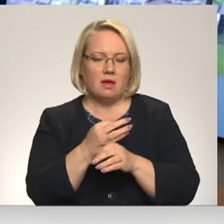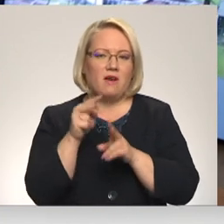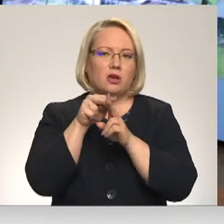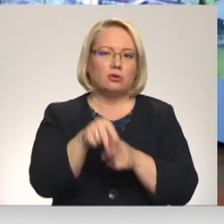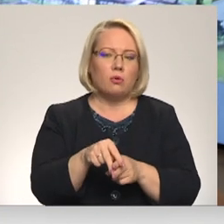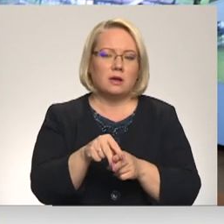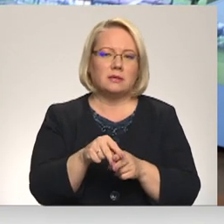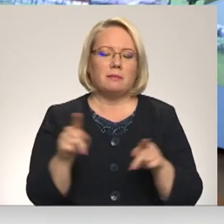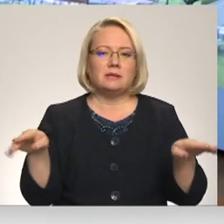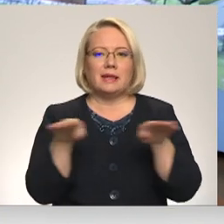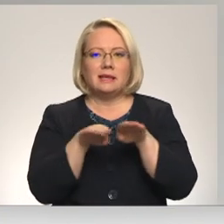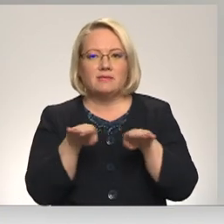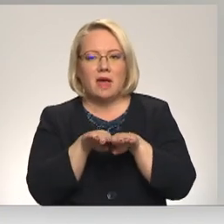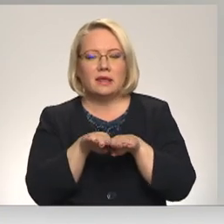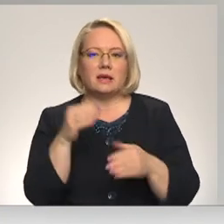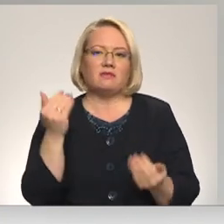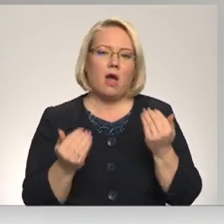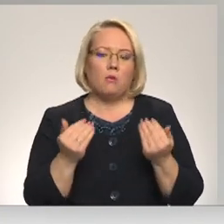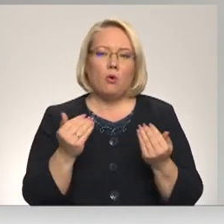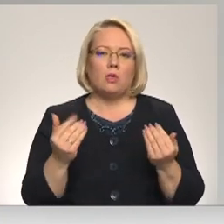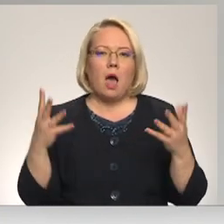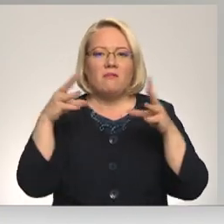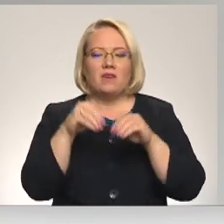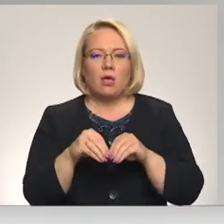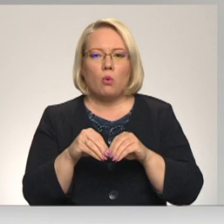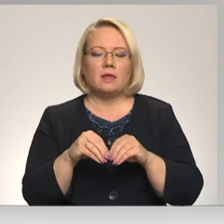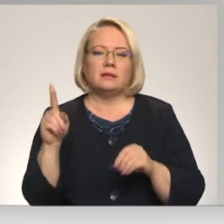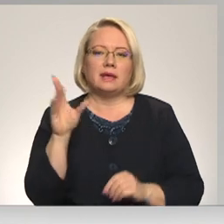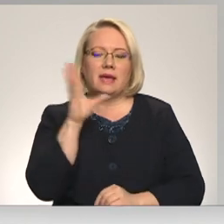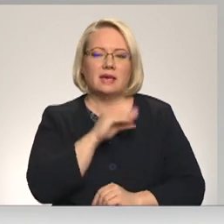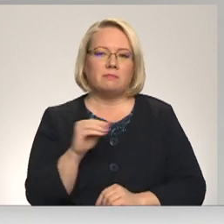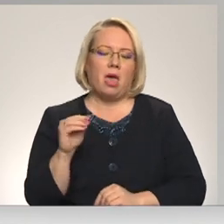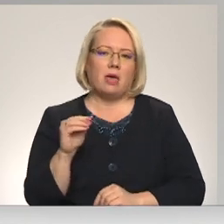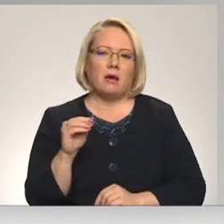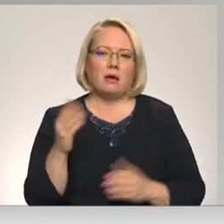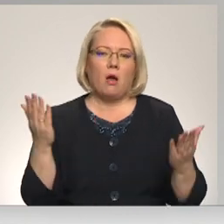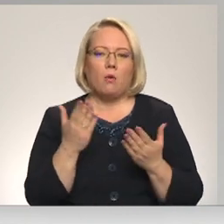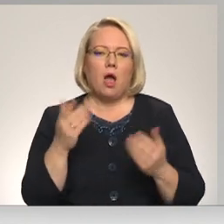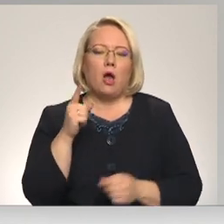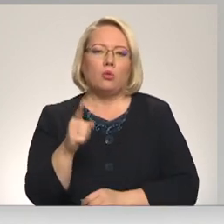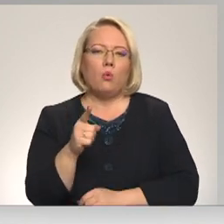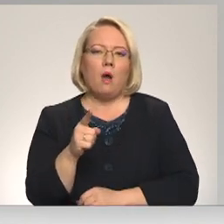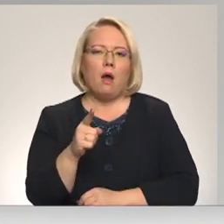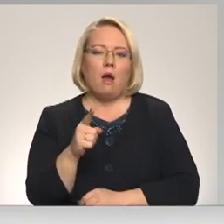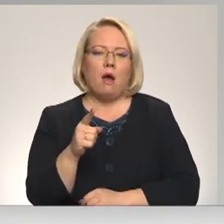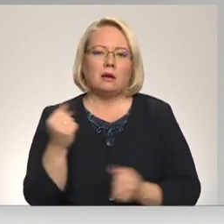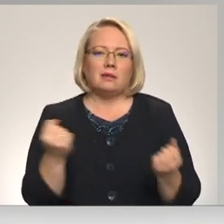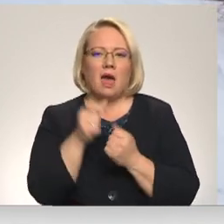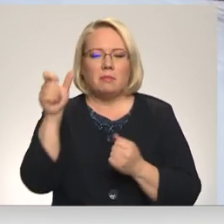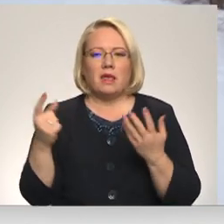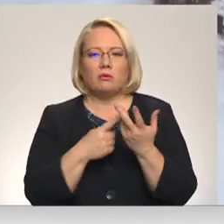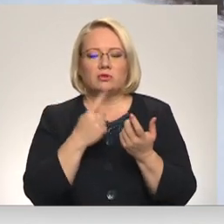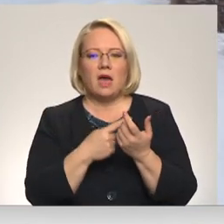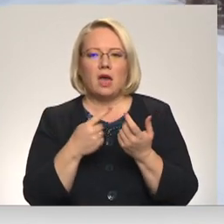līdzvērtīgas vai varbūt apvienojoties ir iespēja to kapacitādu pārskatīt un citādāk